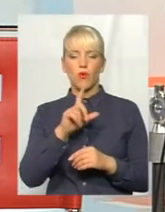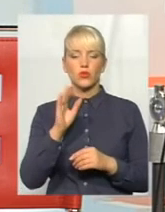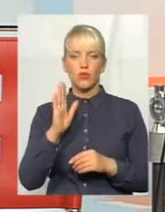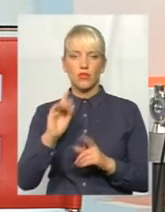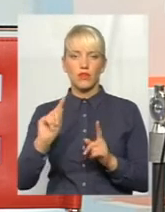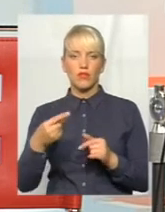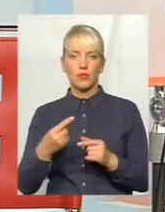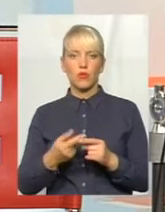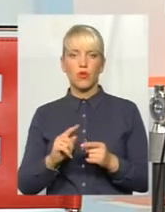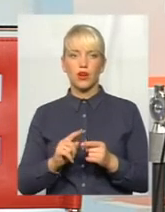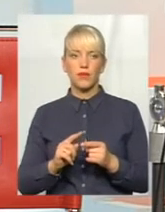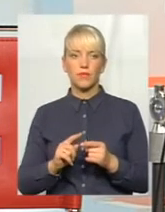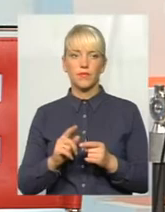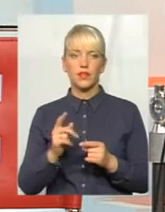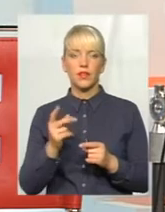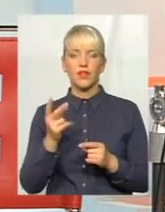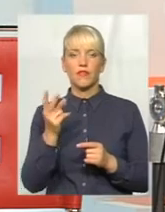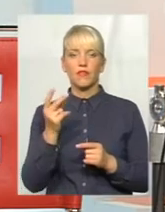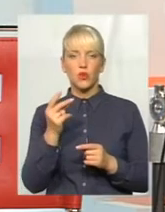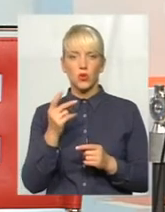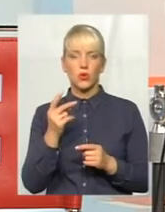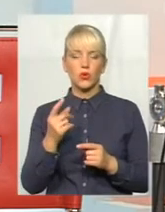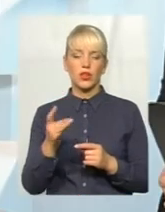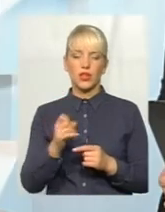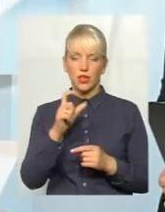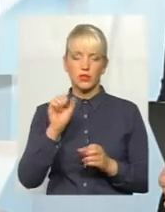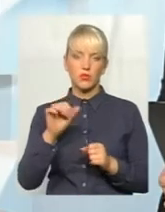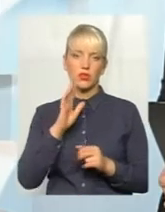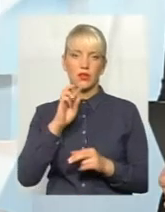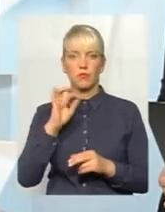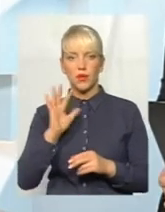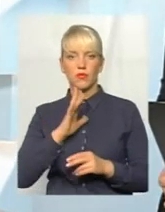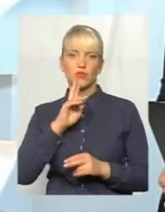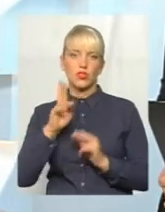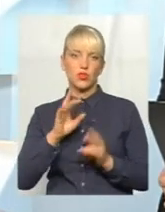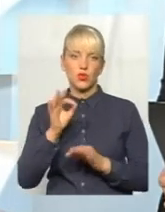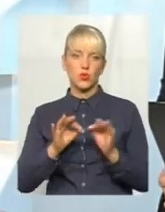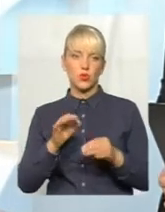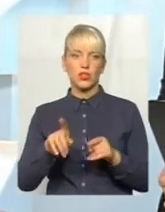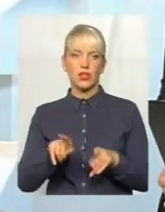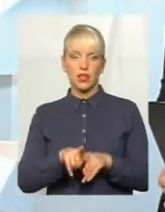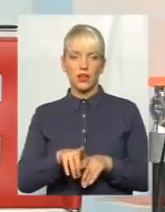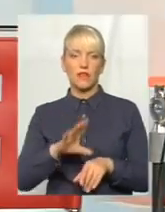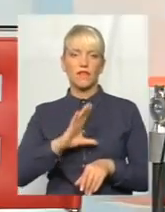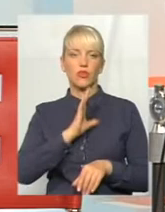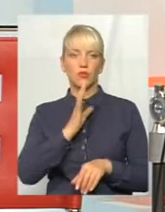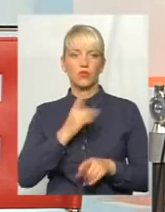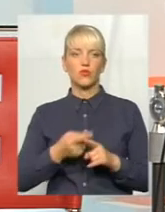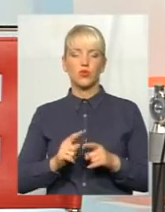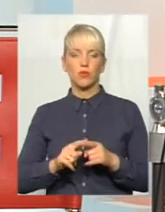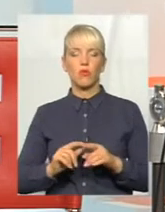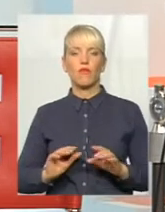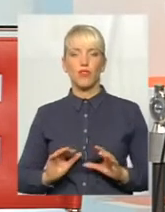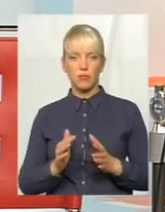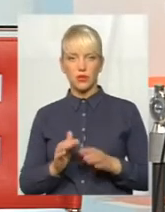другій, скажімо так, іпостасі, і звернутися знову до суду. Так відбулося в цьому випадку.